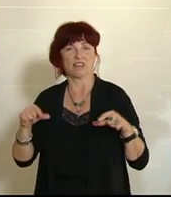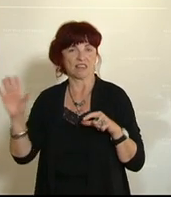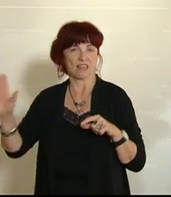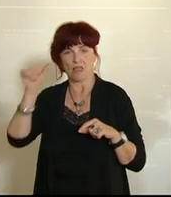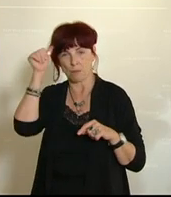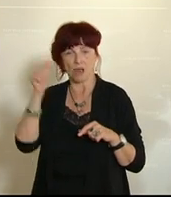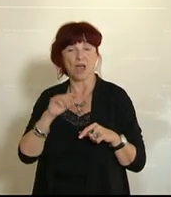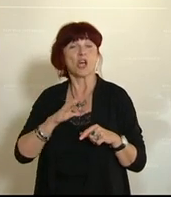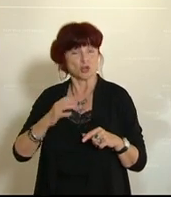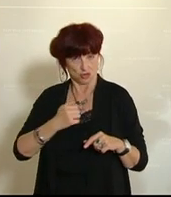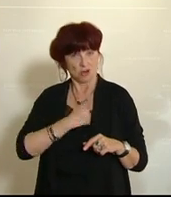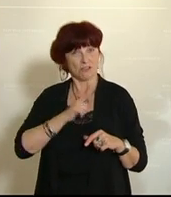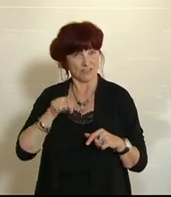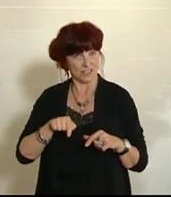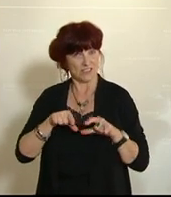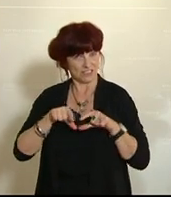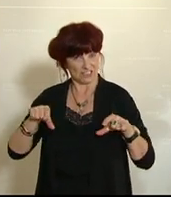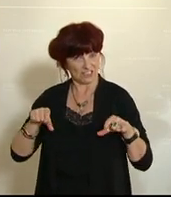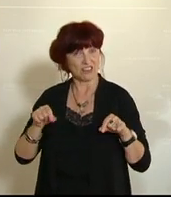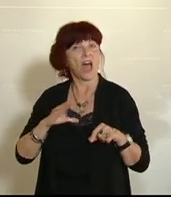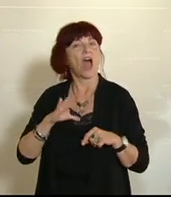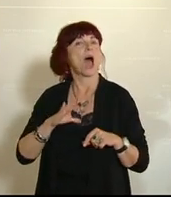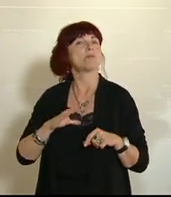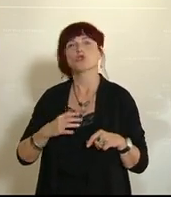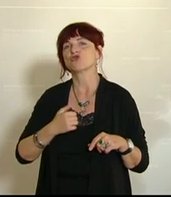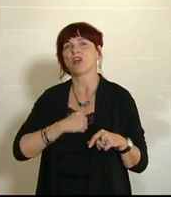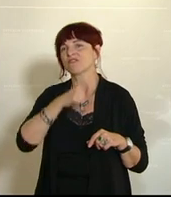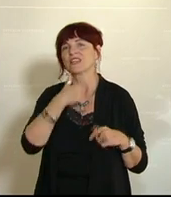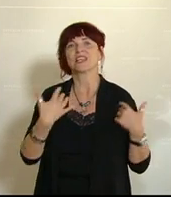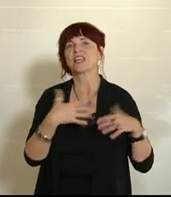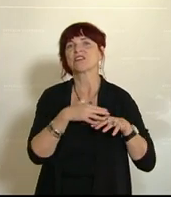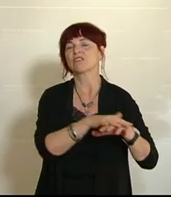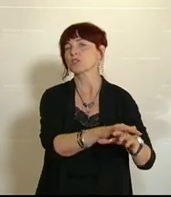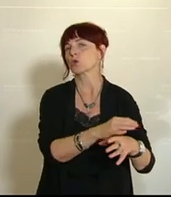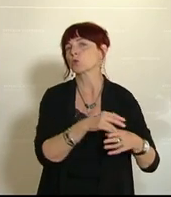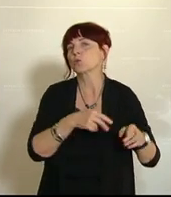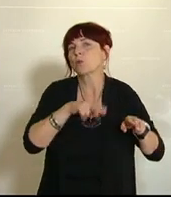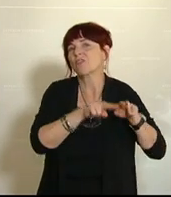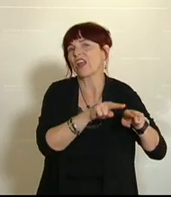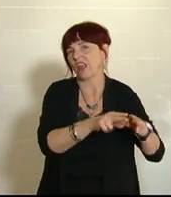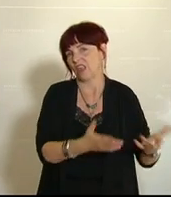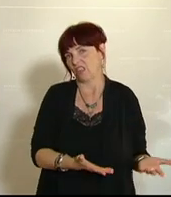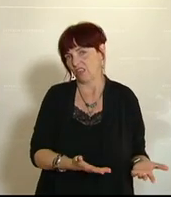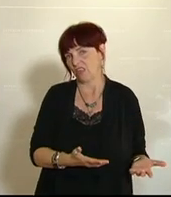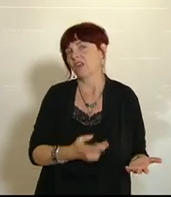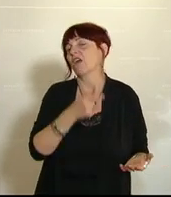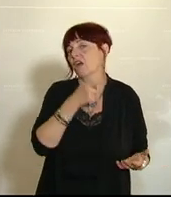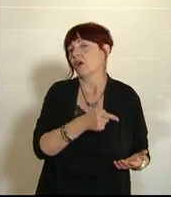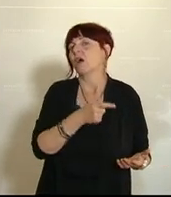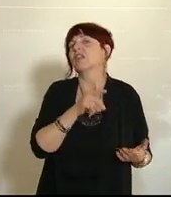anderen Seite kommen wir nicht mit, die Infrastruktur zu erhalten und zu betreiben. Das wäre